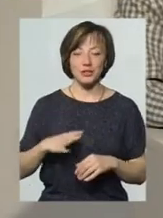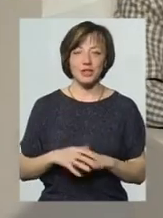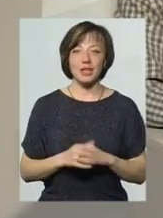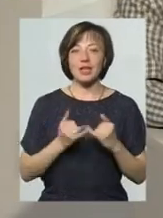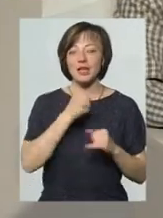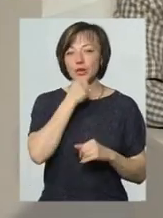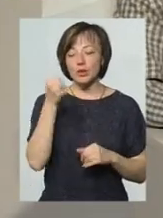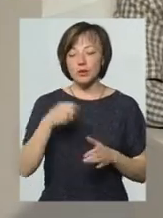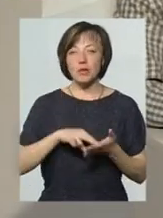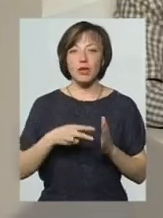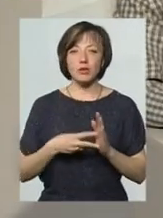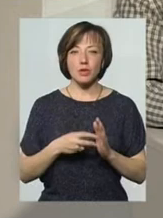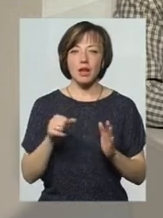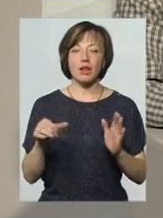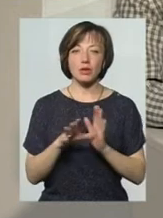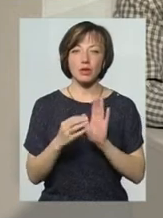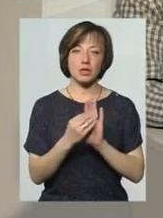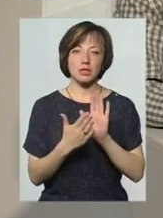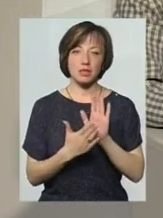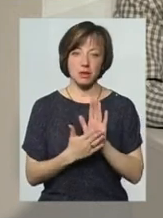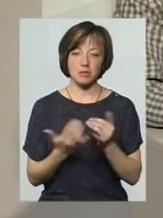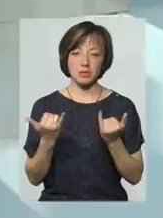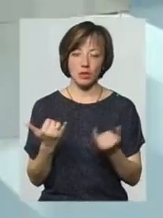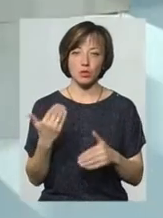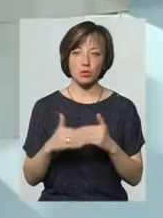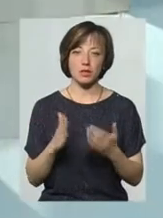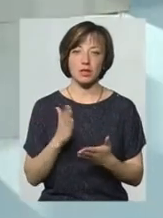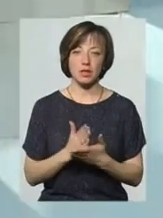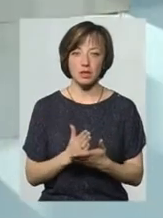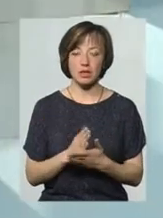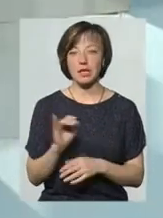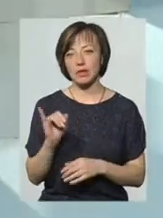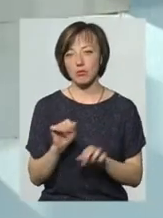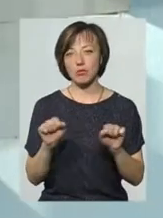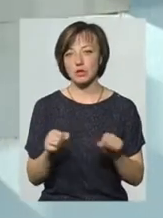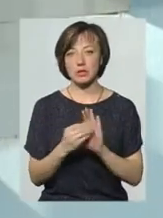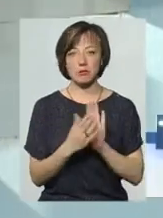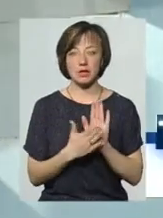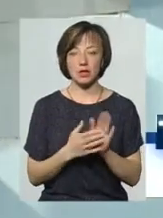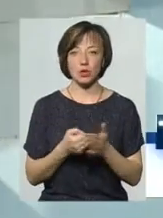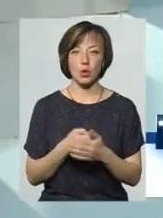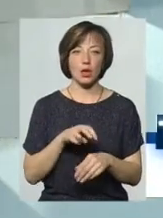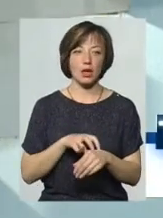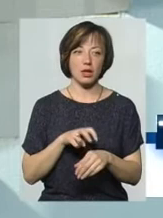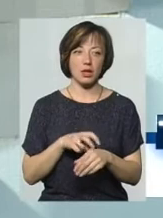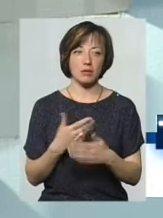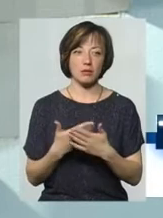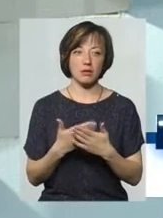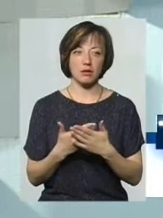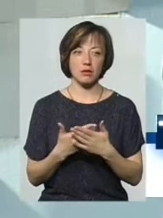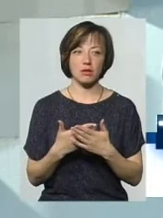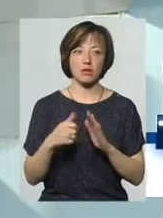дорослих планується електронний запис, він зараз вже існує. І можна записатися до лікаря, наприклад, на